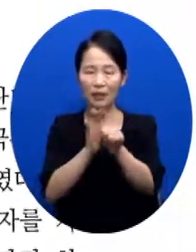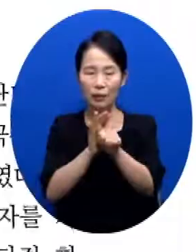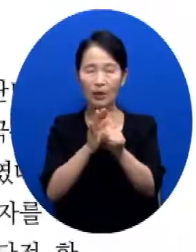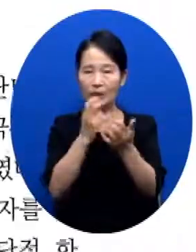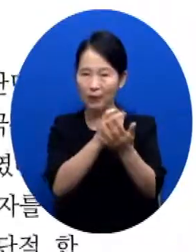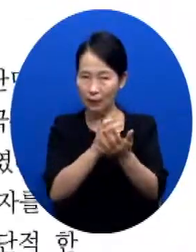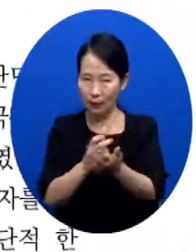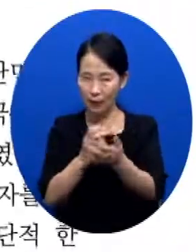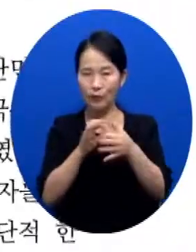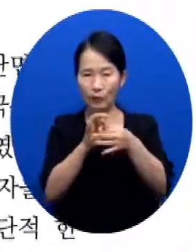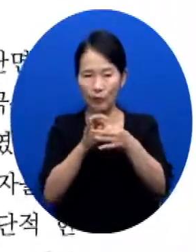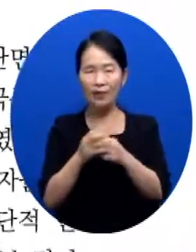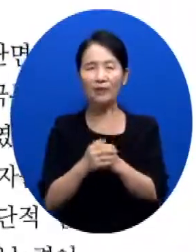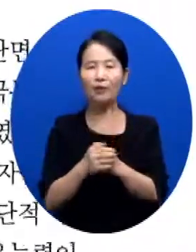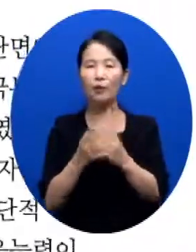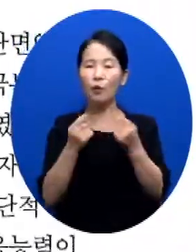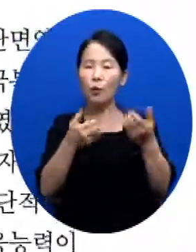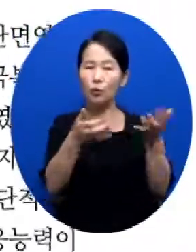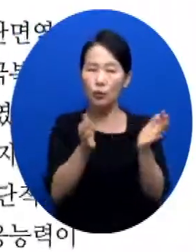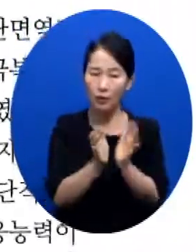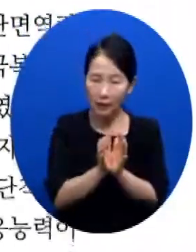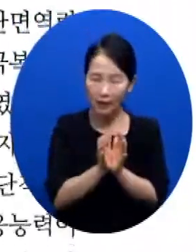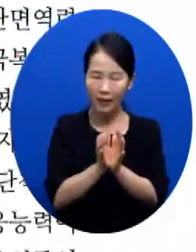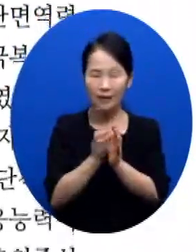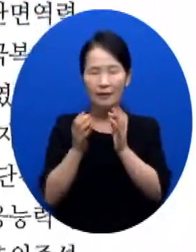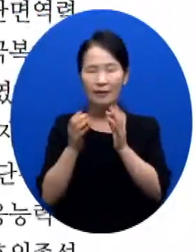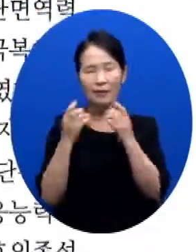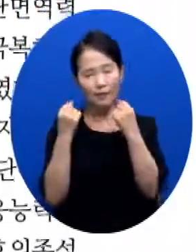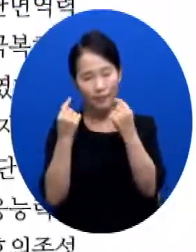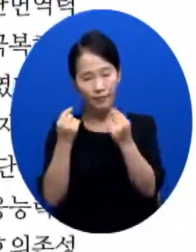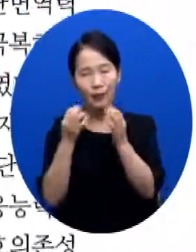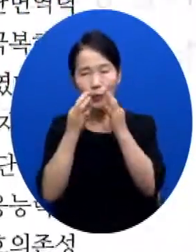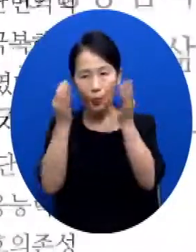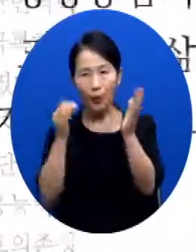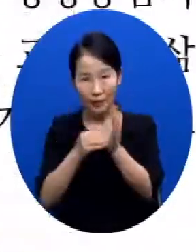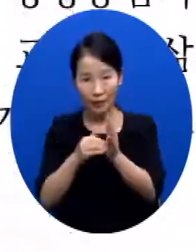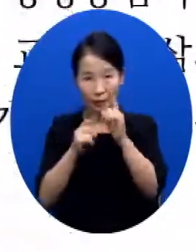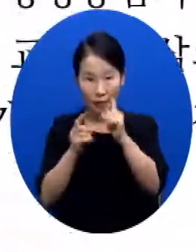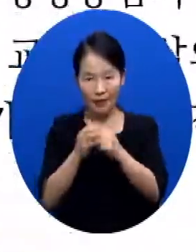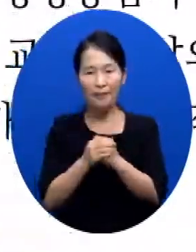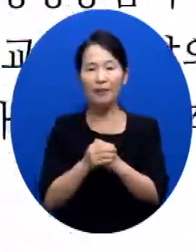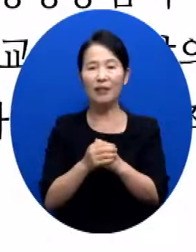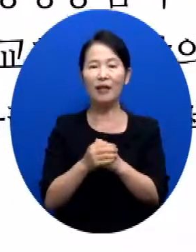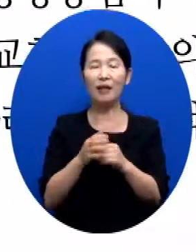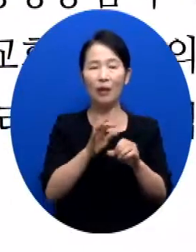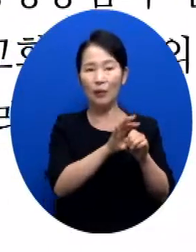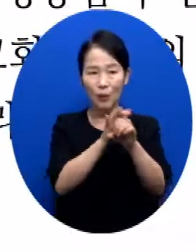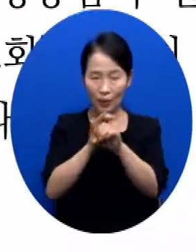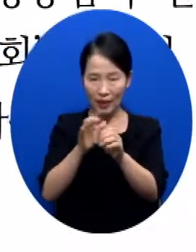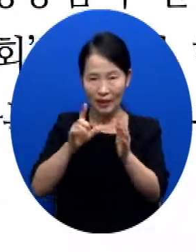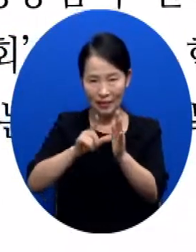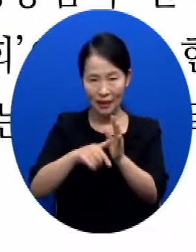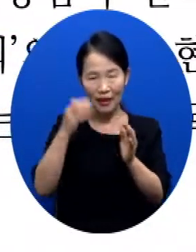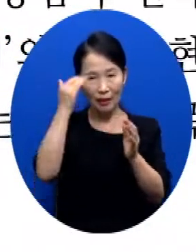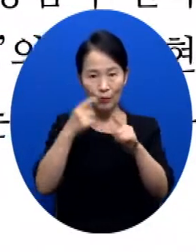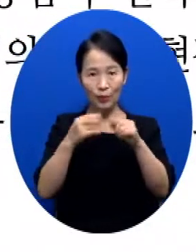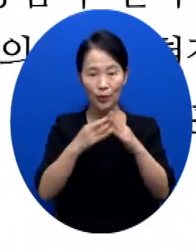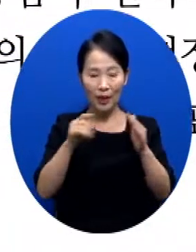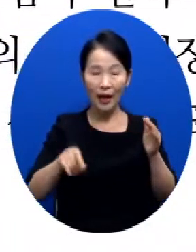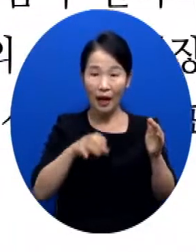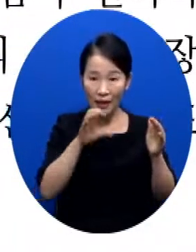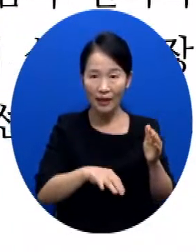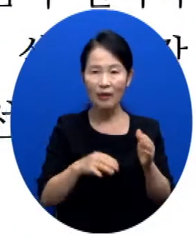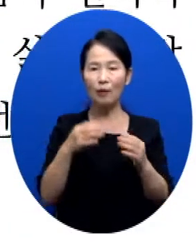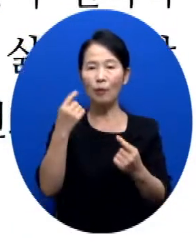최소한의 공동체성을 유지하기 위해 노력했다고 전했습니다. 또 위드 코로나 시대에 한국교회 안에 보다